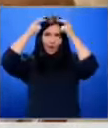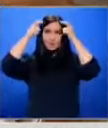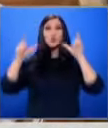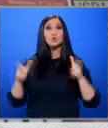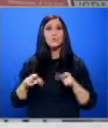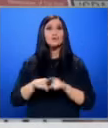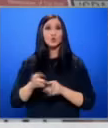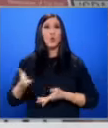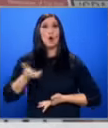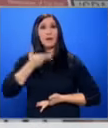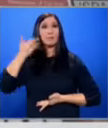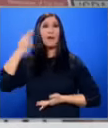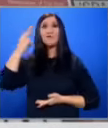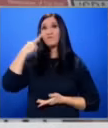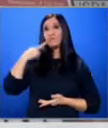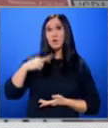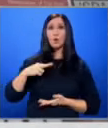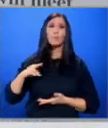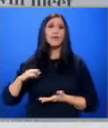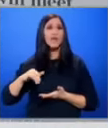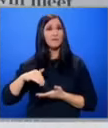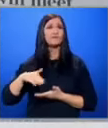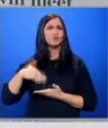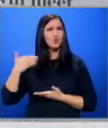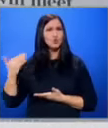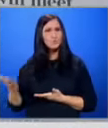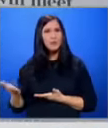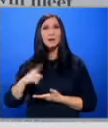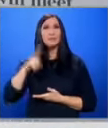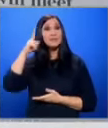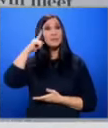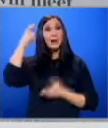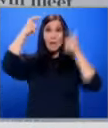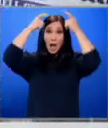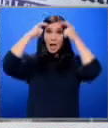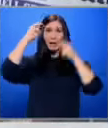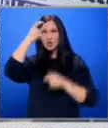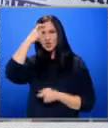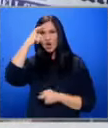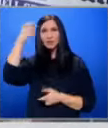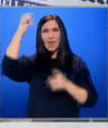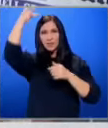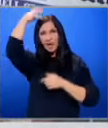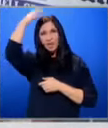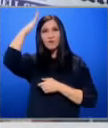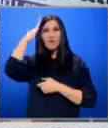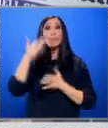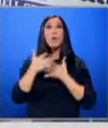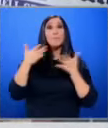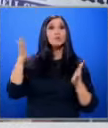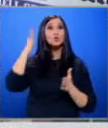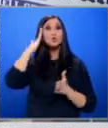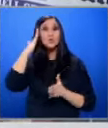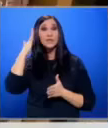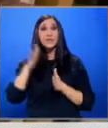репутацията на Великобритания в чужбина. Да не забравяме, че крал Чаос е държавен главай на повече от страните членки